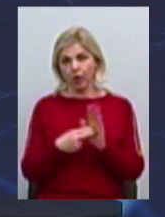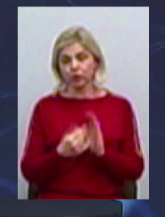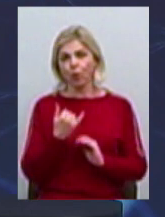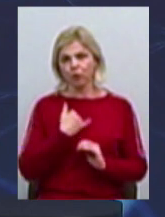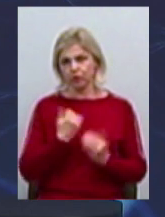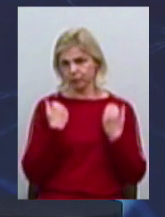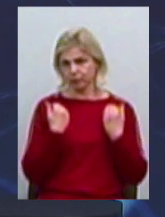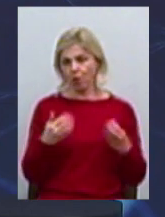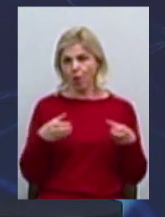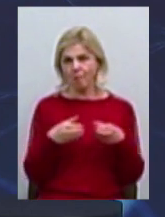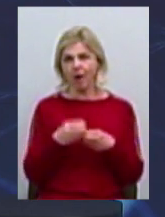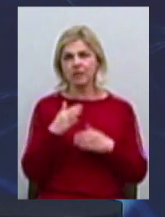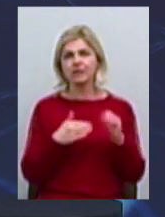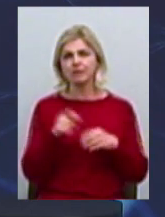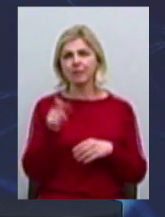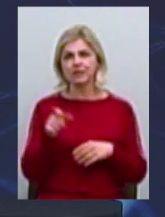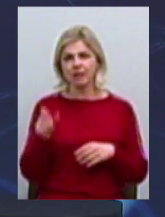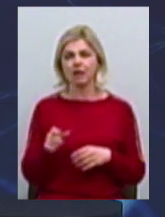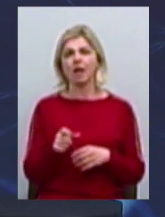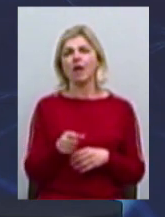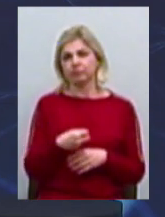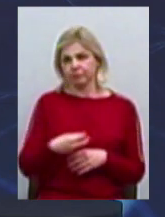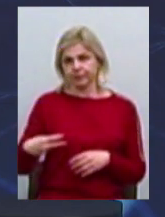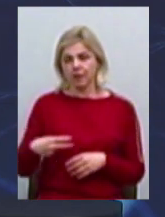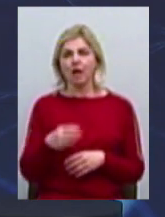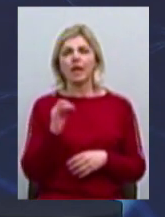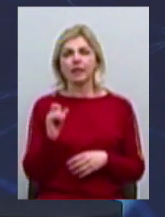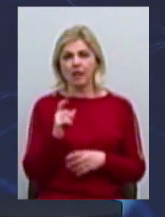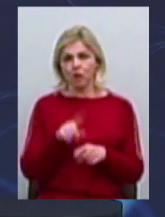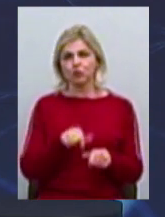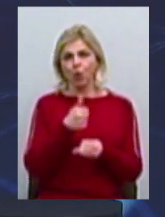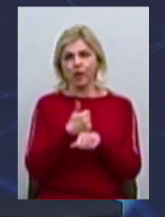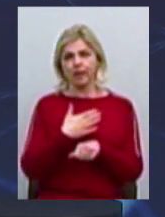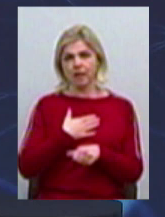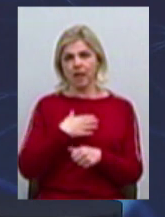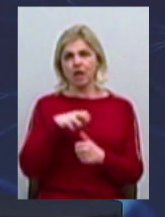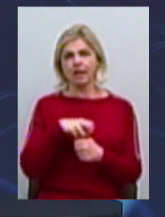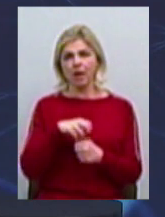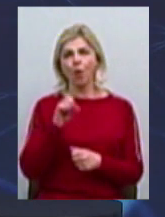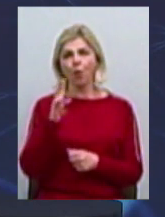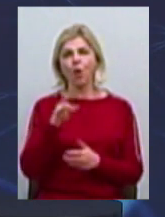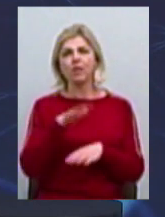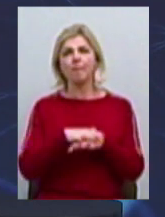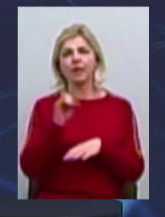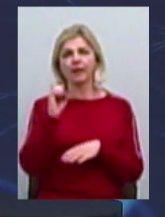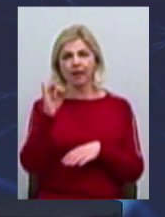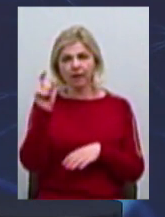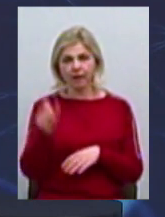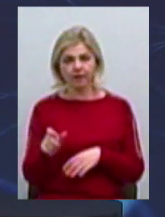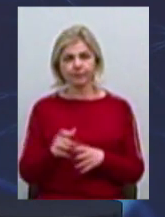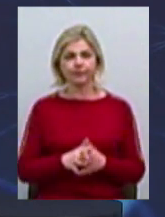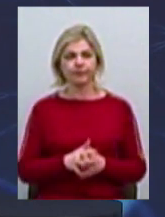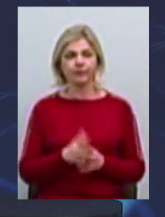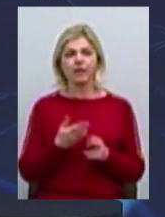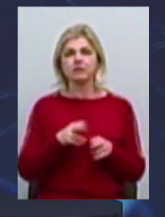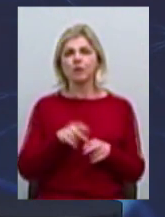фахівців екстра-класу на чолі з нашим лідером, тому що він у нас є банкіра. Інновація, інвестиції, я сьогодні повторяла, це